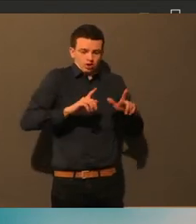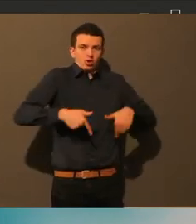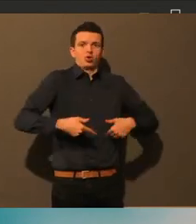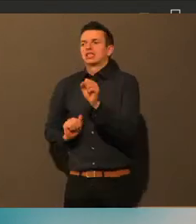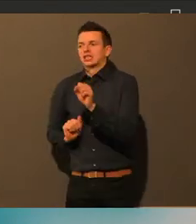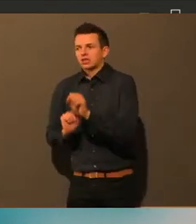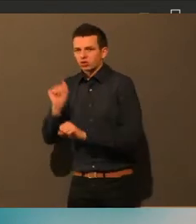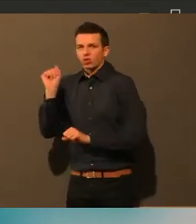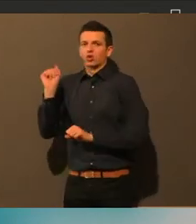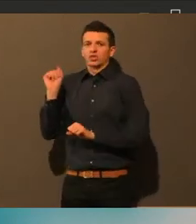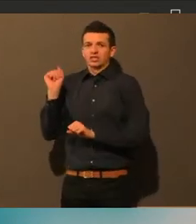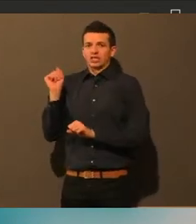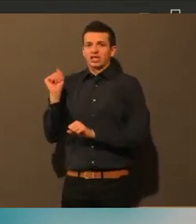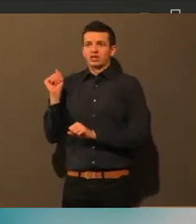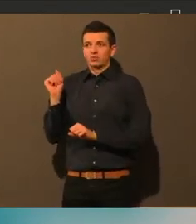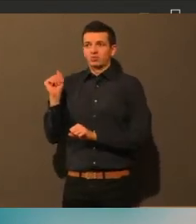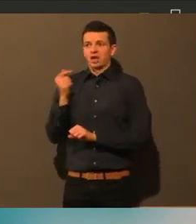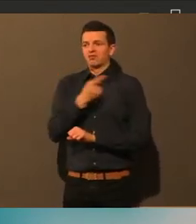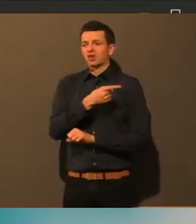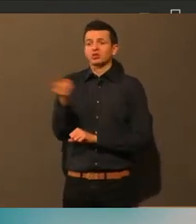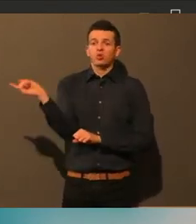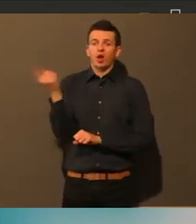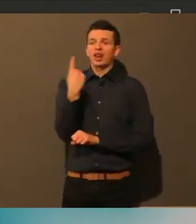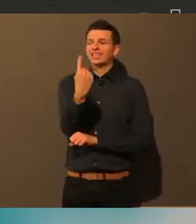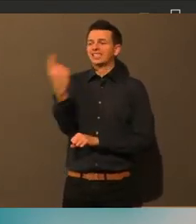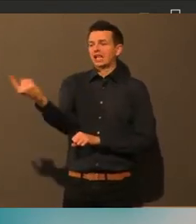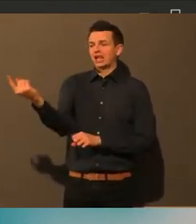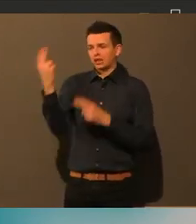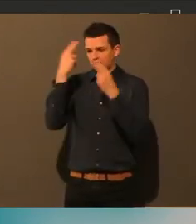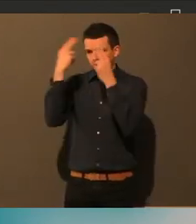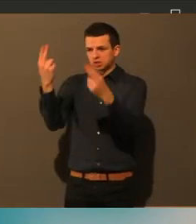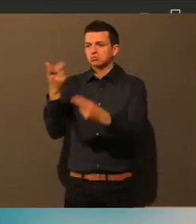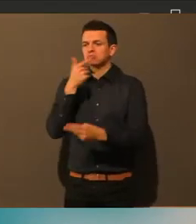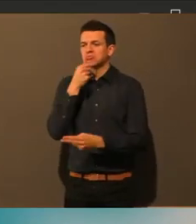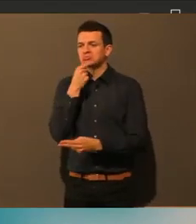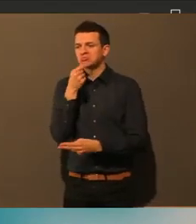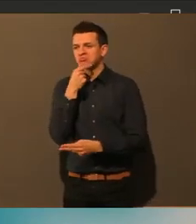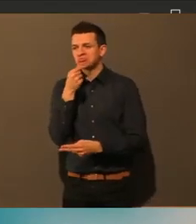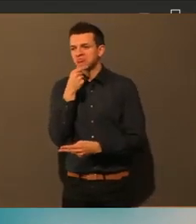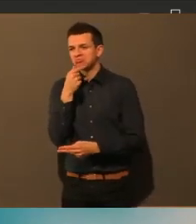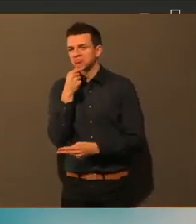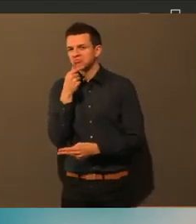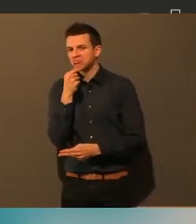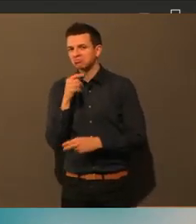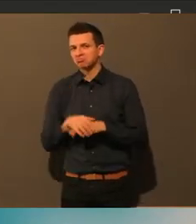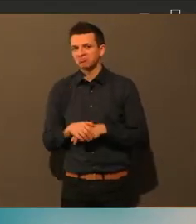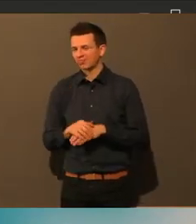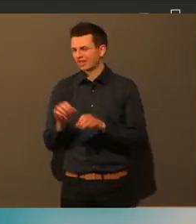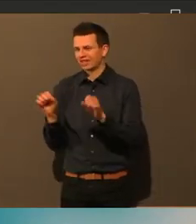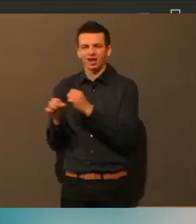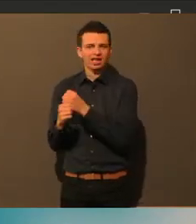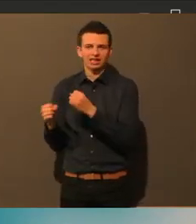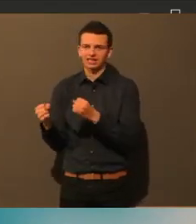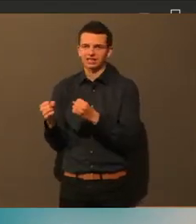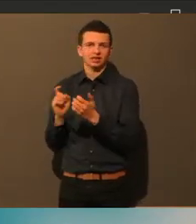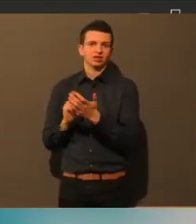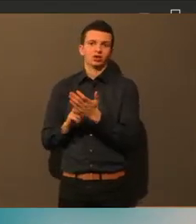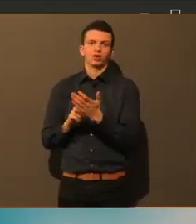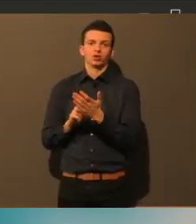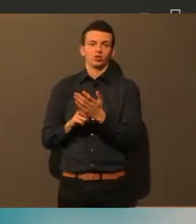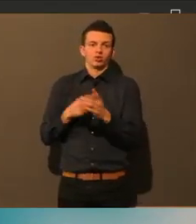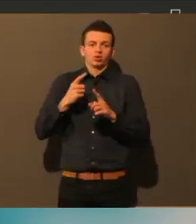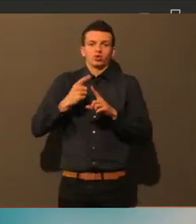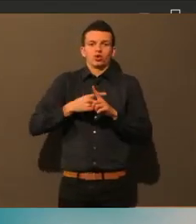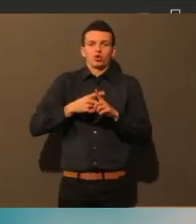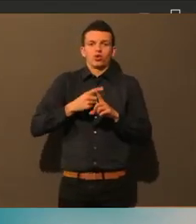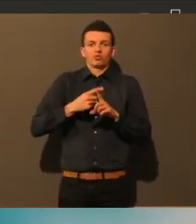man das auch gründet, warum man die Schulen auch offen gelassen hat. Unter anderem auch deswegen, weil viele Eltern